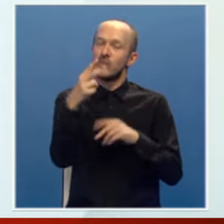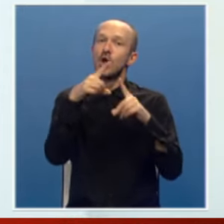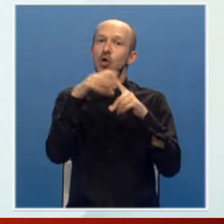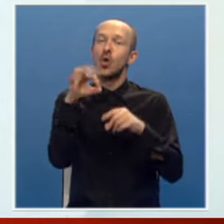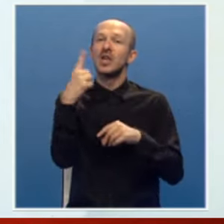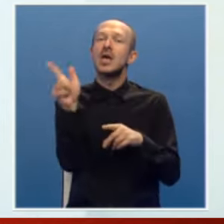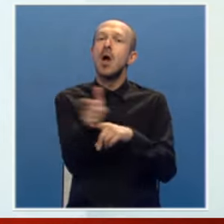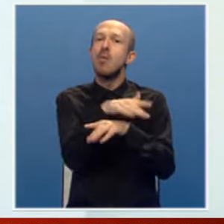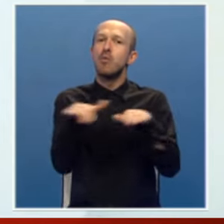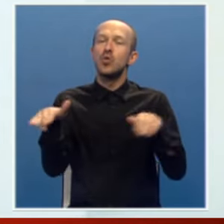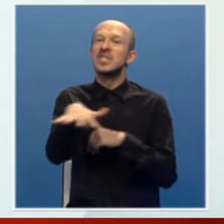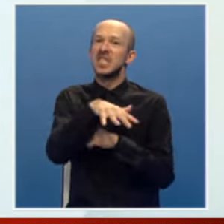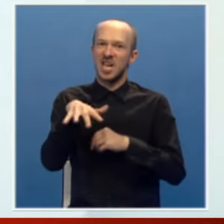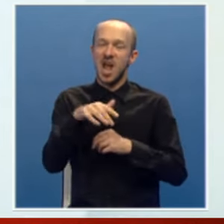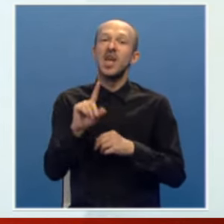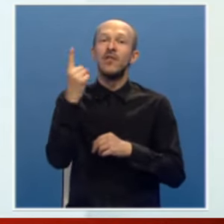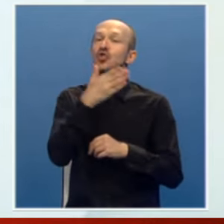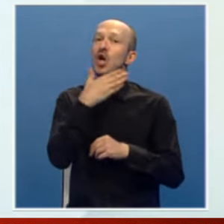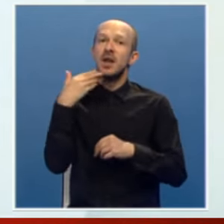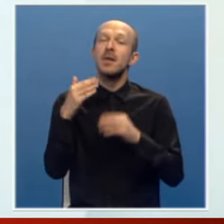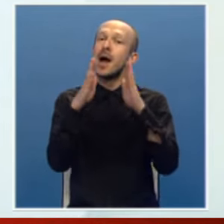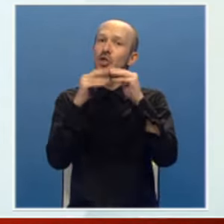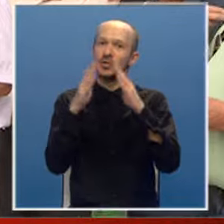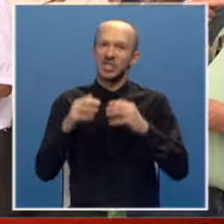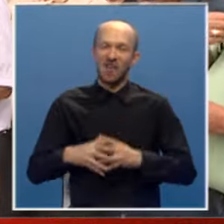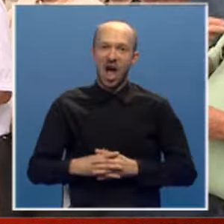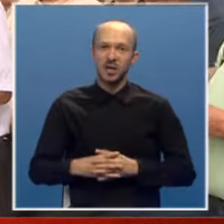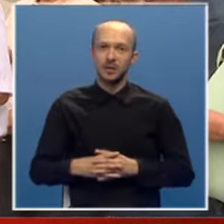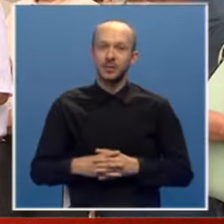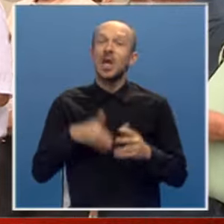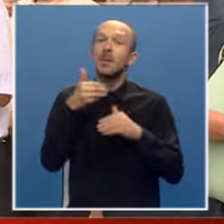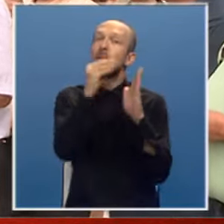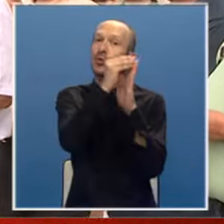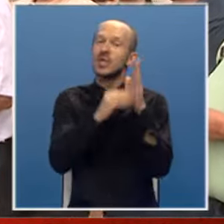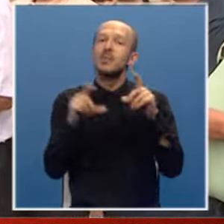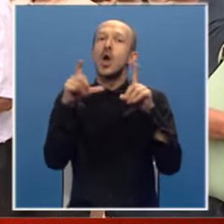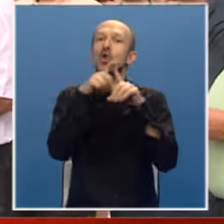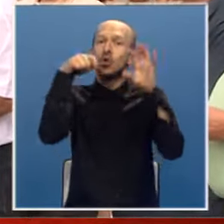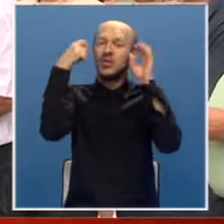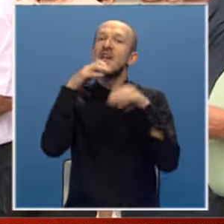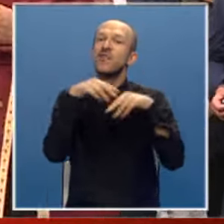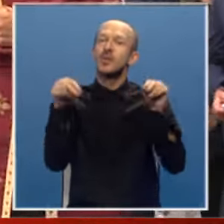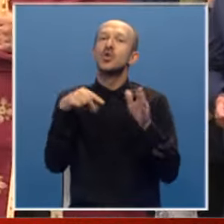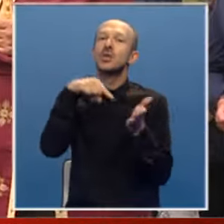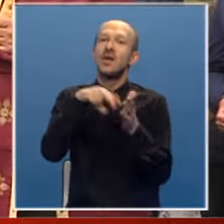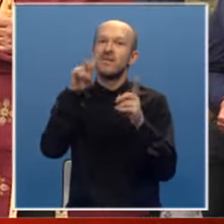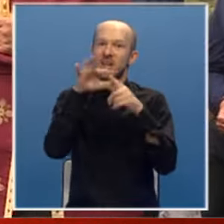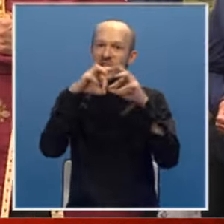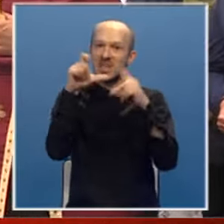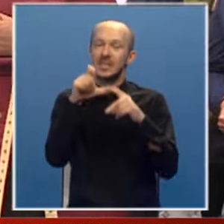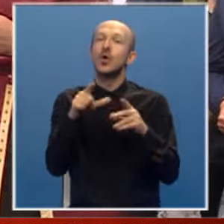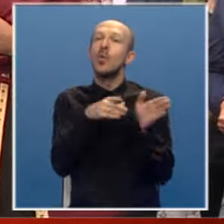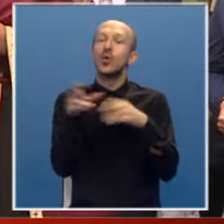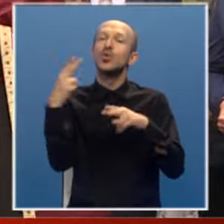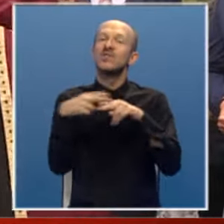je to jedan pust kraj, da više nema onih domaćinstava. Premo podacima dokumentacijona informacijenog centra Veritas u